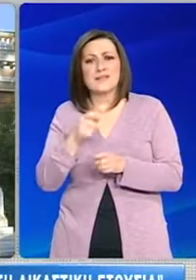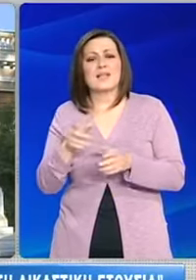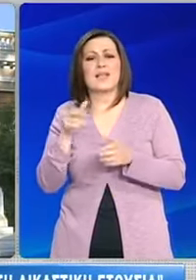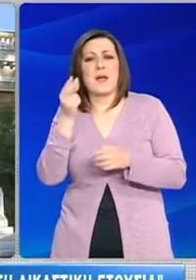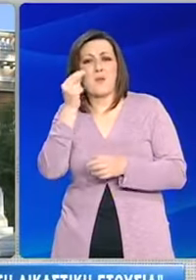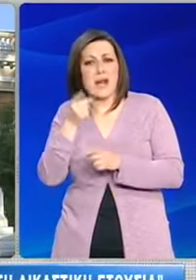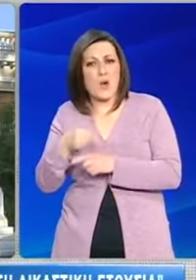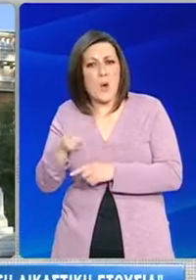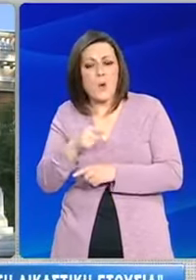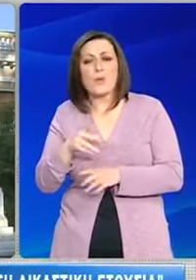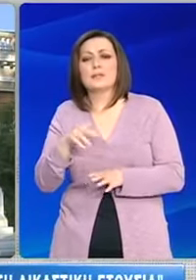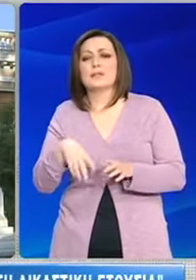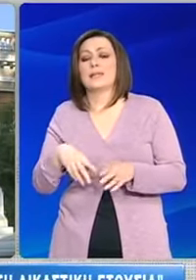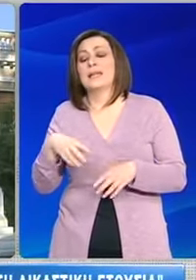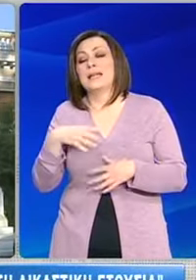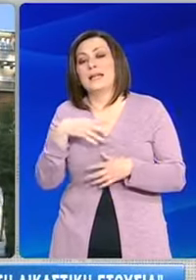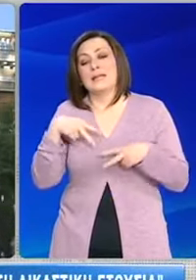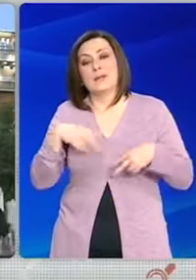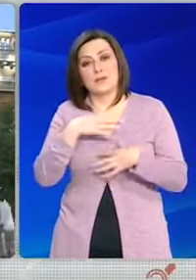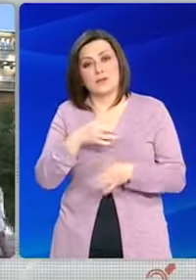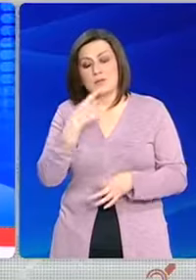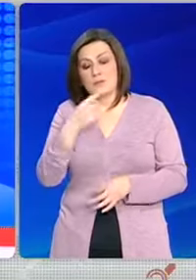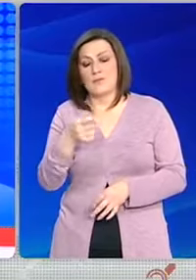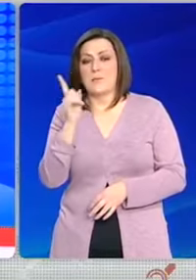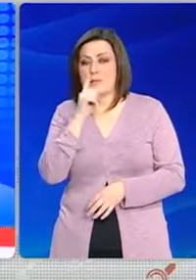διαψεύστηκαν από τον κυβερνητικό εκπρόσωπο.